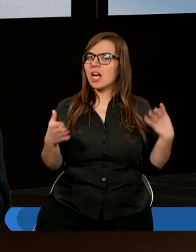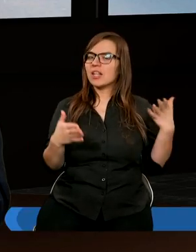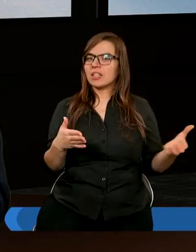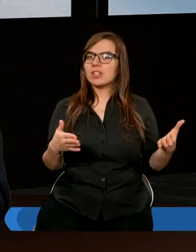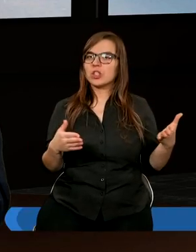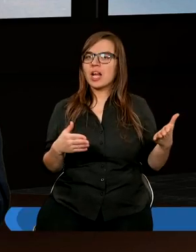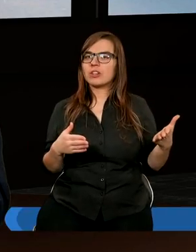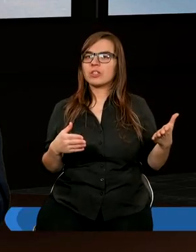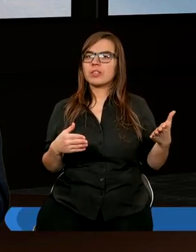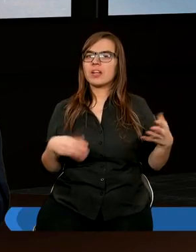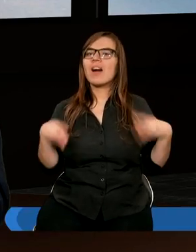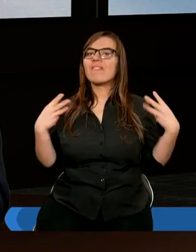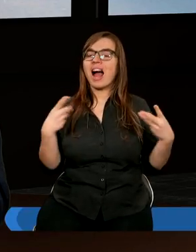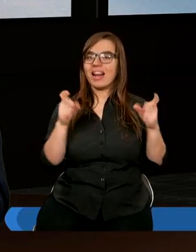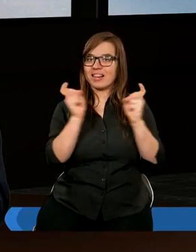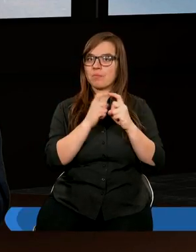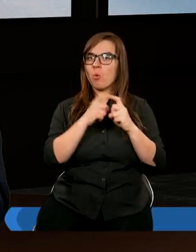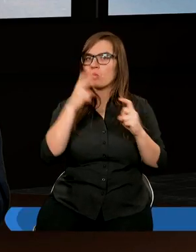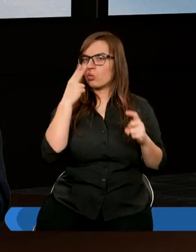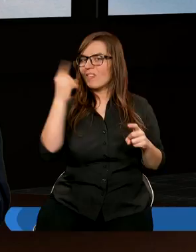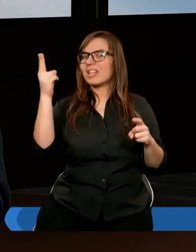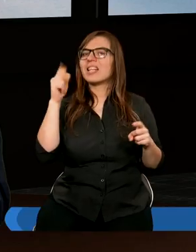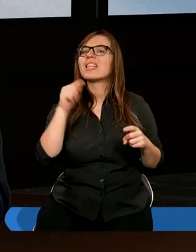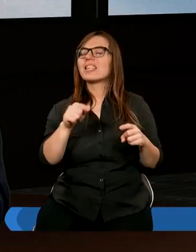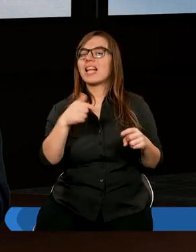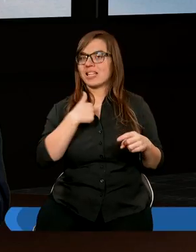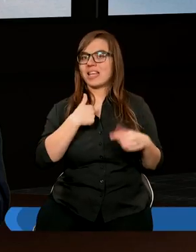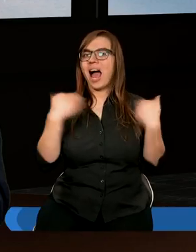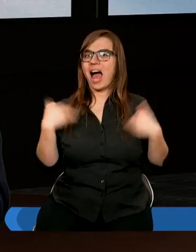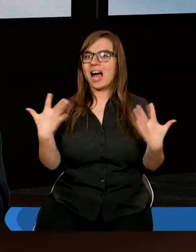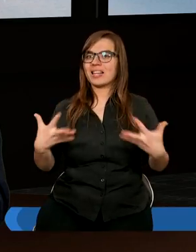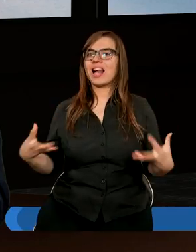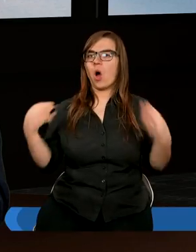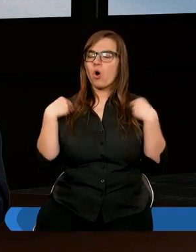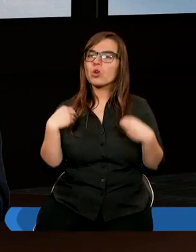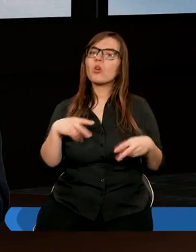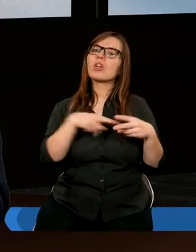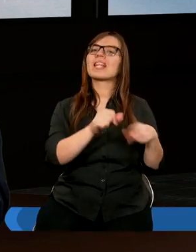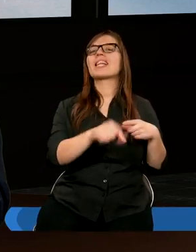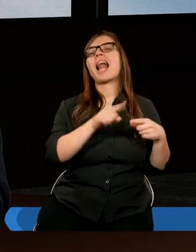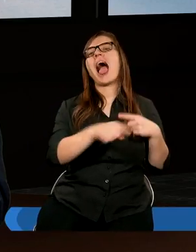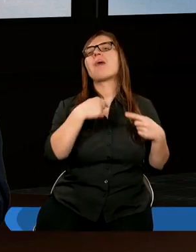czyli ważne z punktu widzenia tego, co ja chcę osiągnąć.